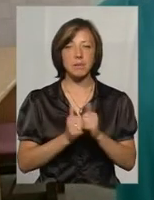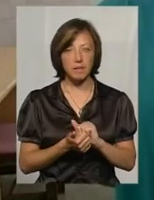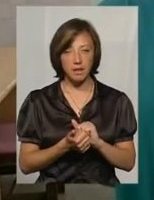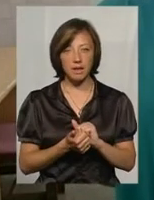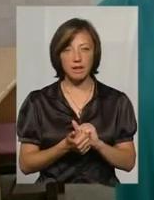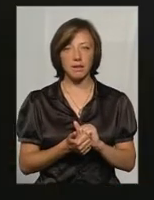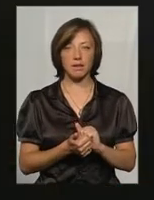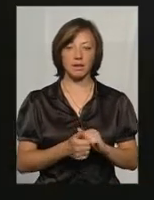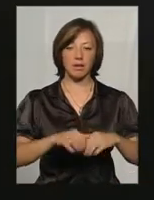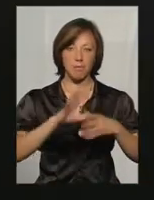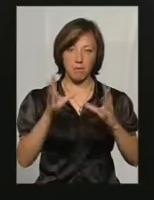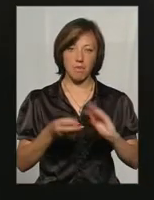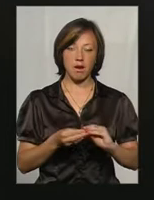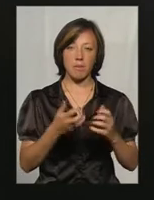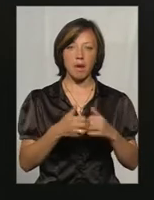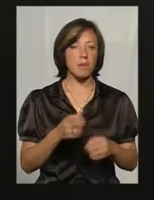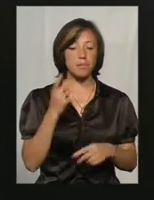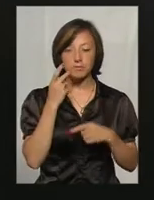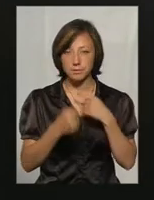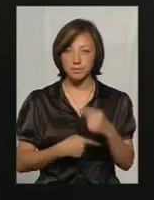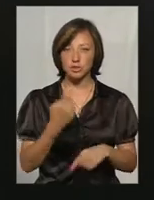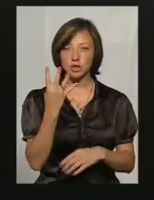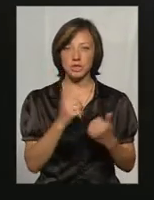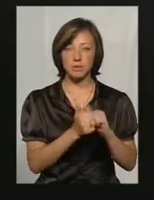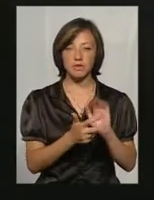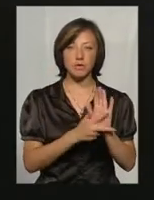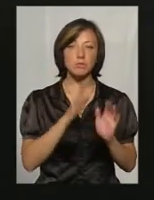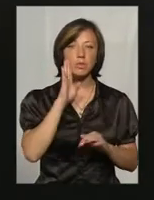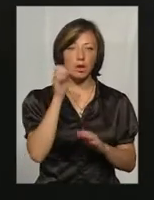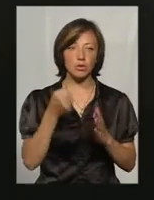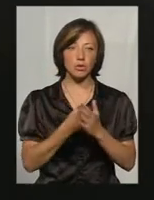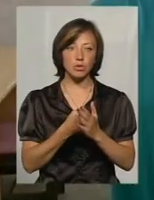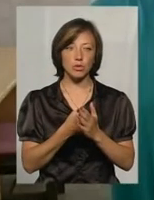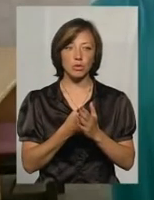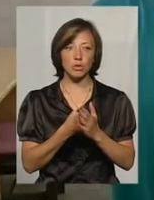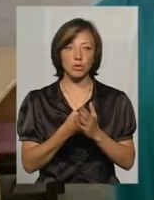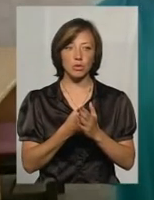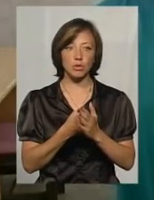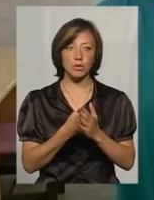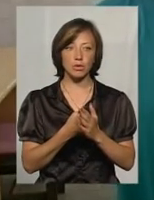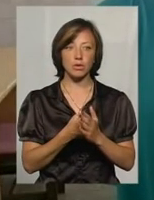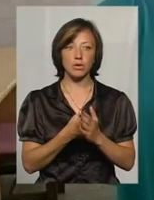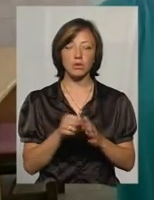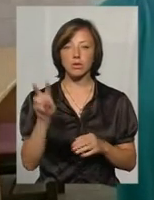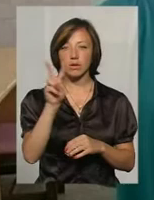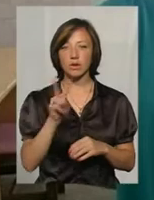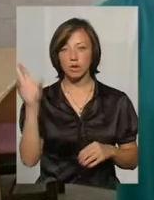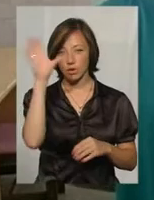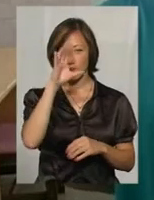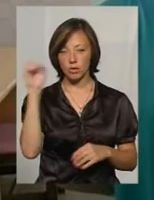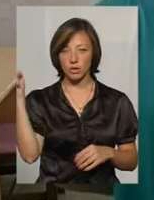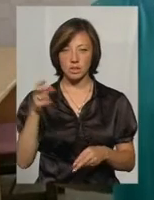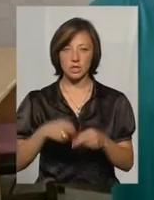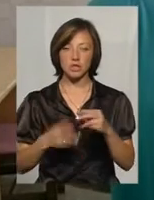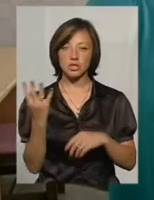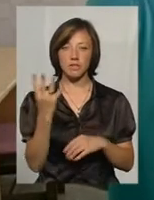наш парк апаратури. Ми працюємо безперебійно. Чотири зміни. З восьмої години ранку починається перша зміна, і в другій годині ночі закінчується четверта